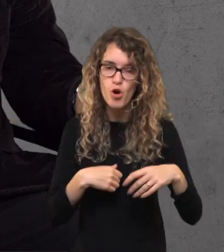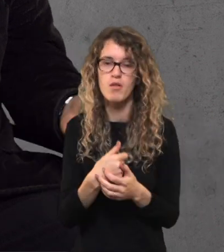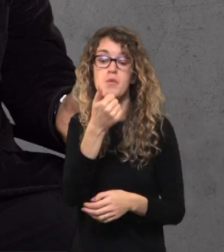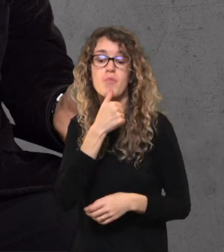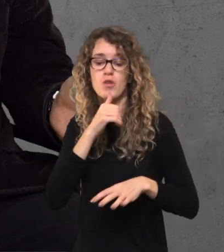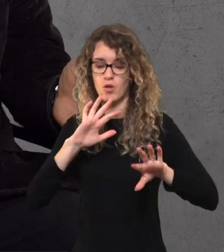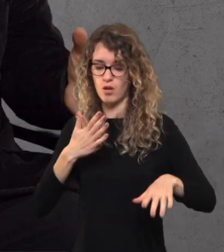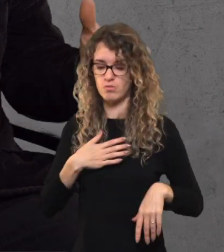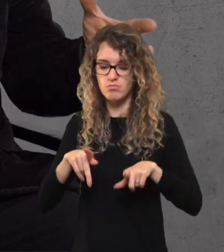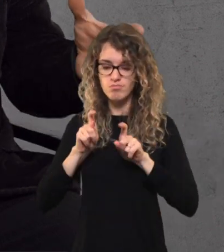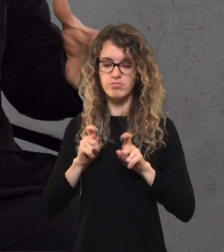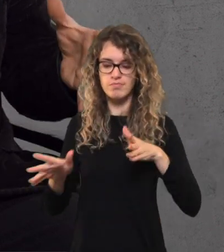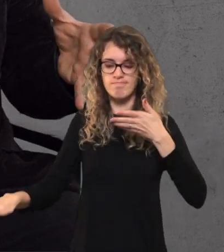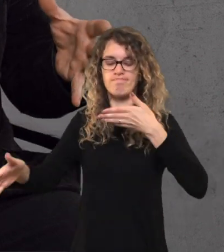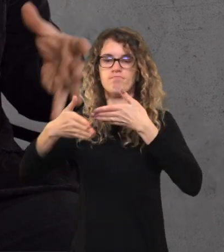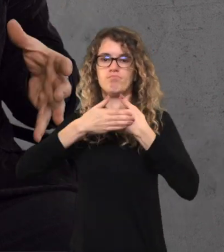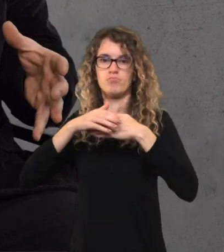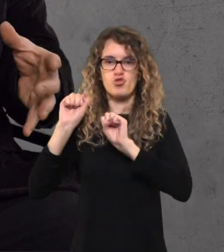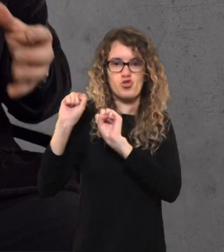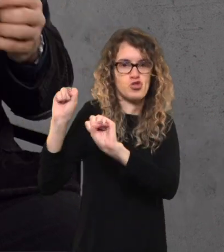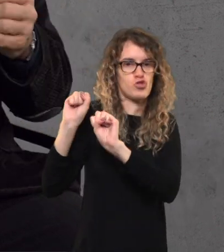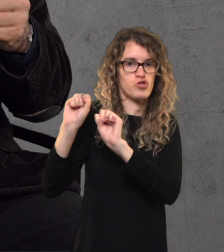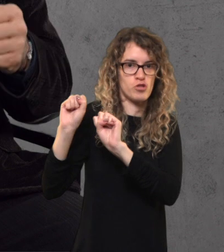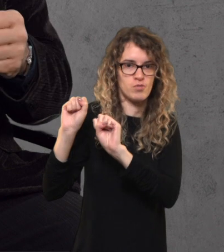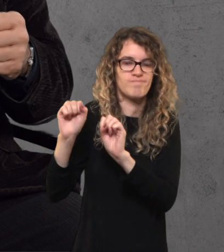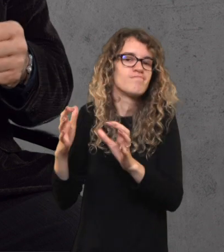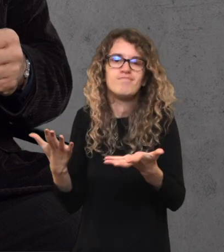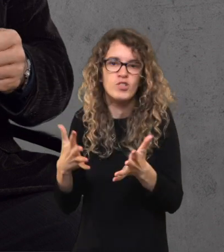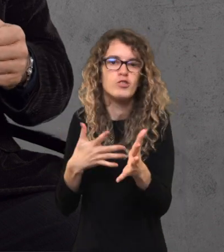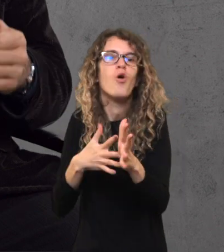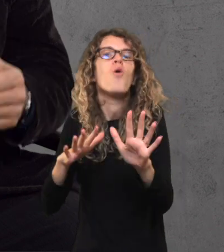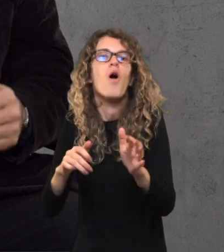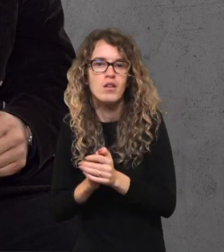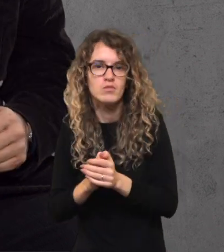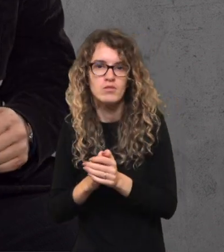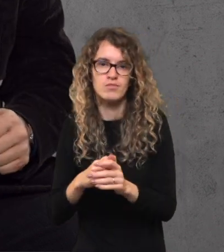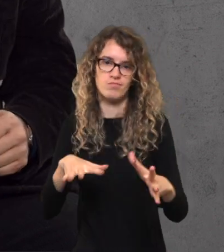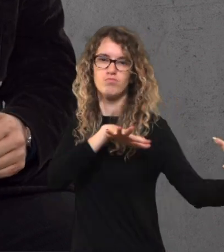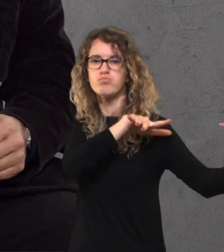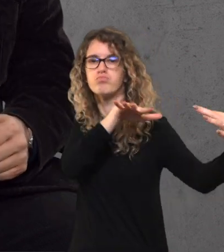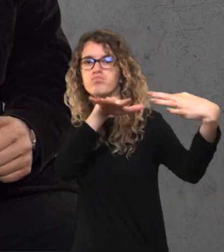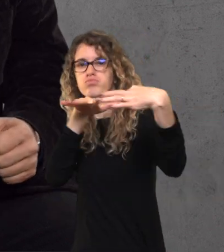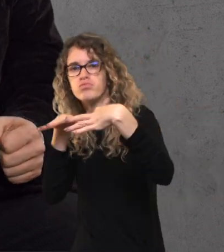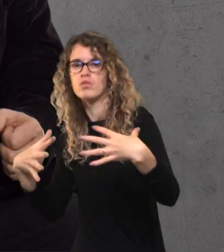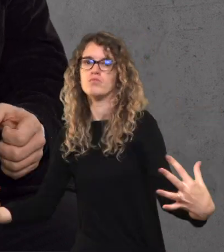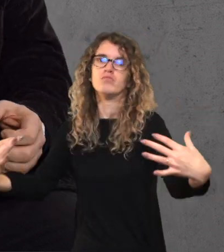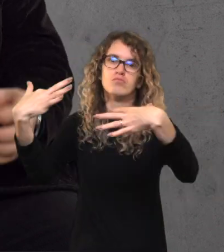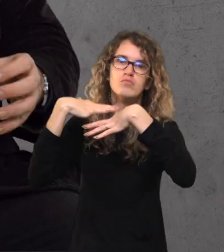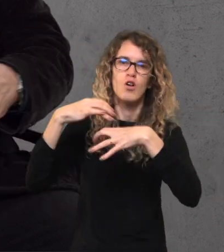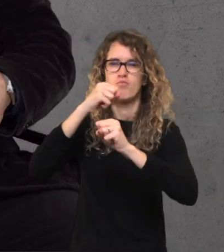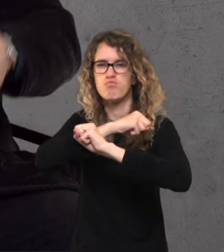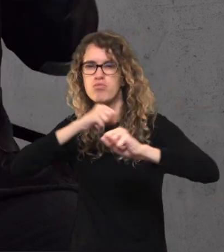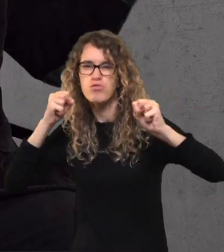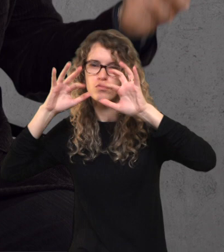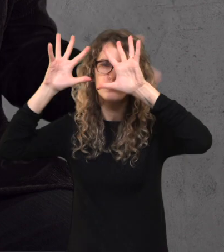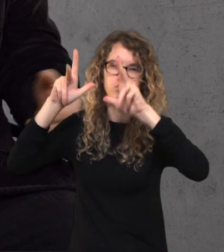sutvirtovi gynymui, jeigu tu susikoncentruoji tik į gynybą, sėdi už savo sienų, nu tai anksčiau ir vėliau priešo artileria tau kažką ten išgyriaus,